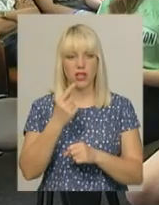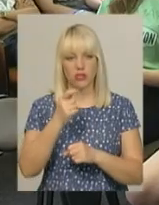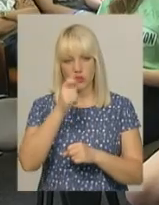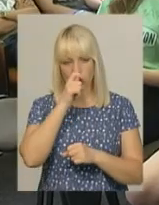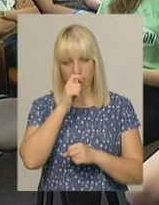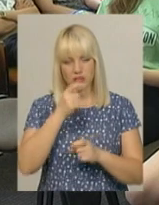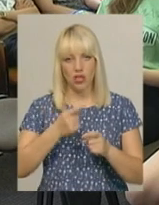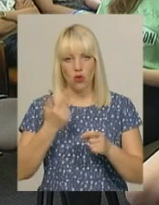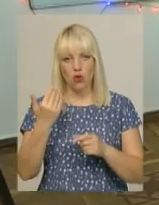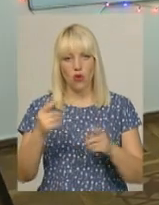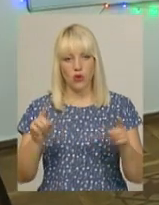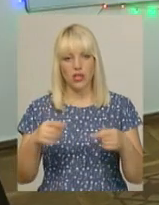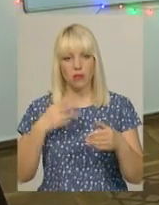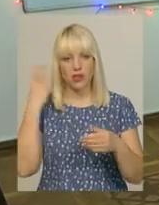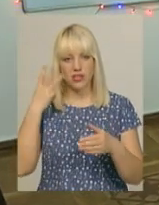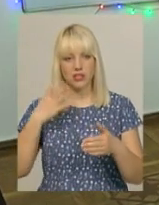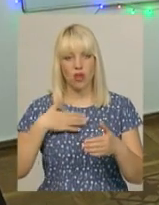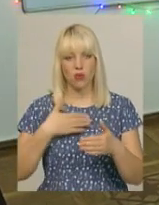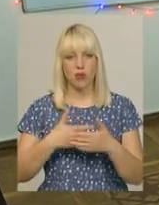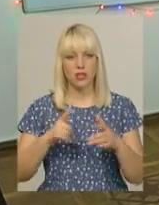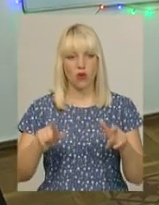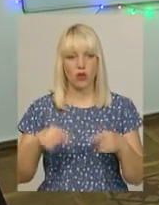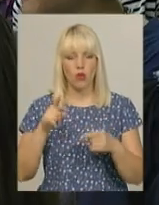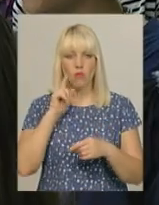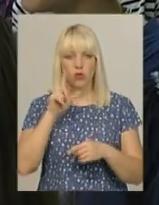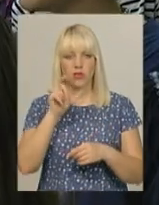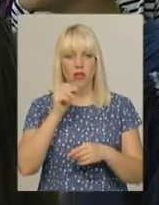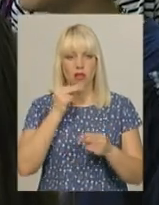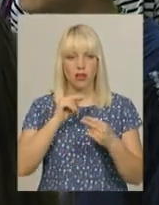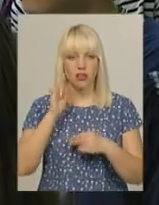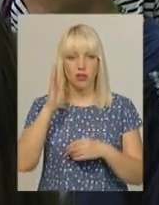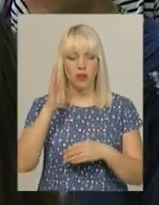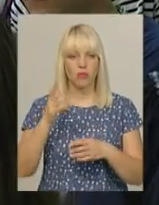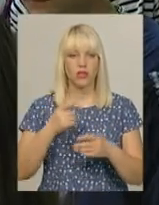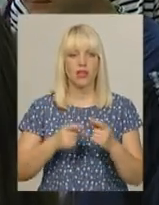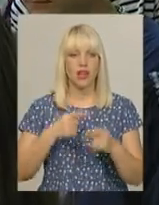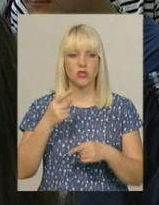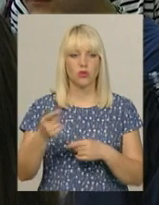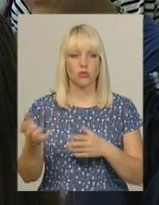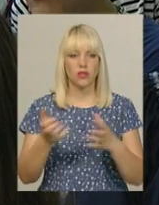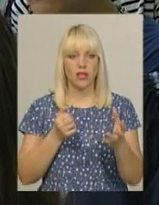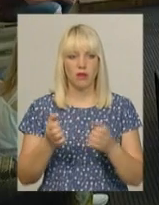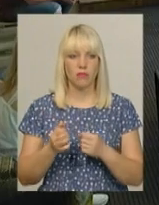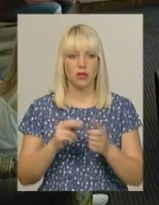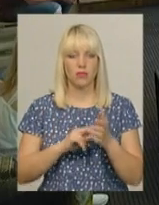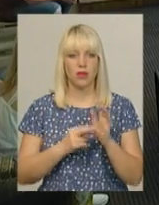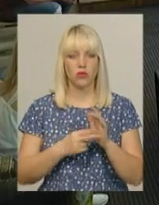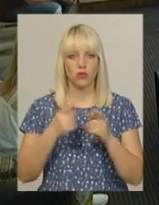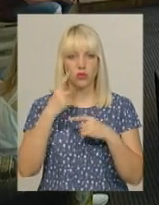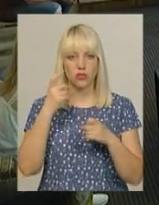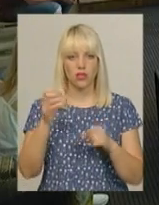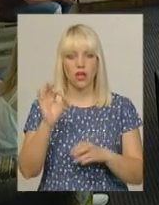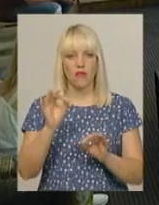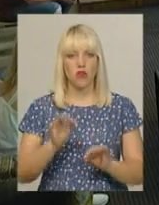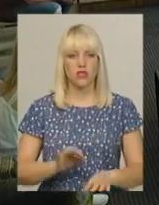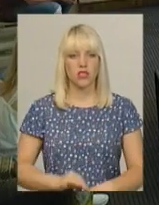організатор – Хмельницька громадська організація «Молодь за краще майбутнє». Наступний набір до школи волонтерів планують оголосити восени. Тетяна Ворожцова,